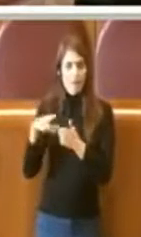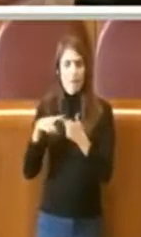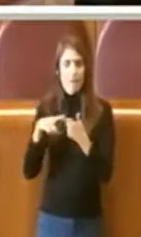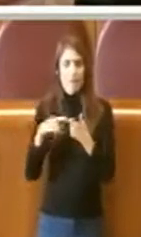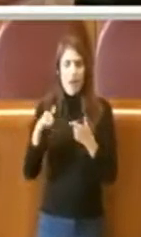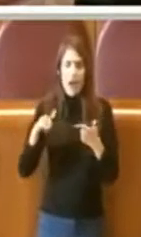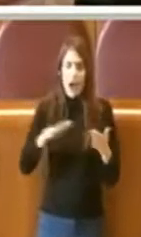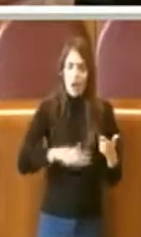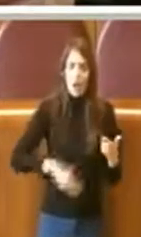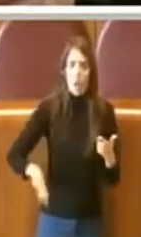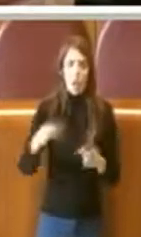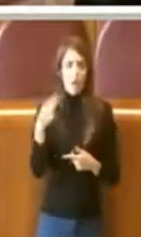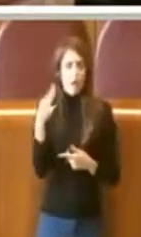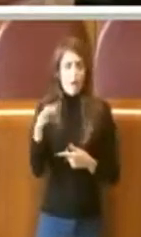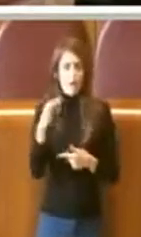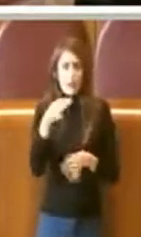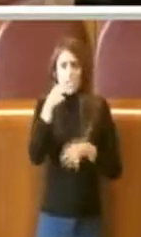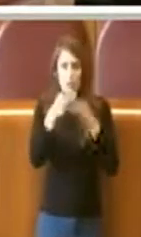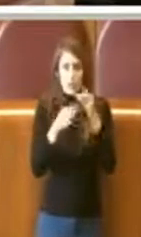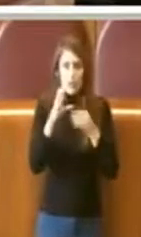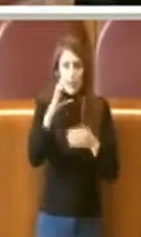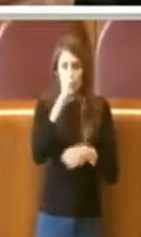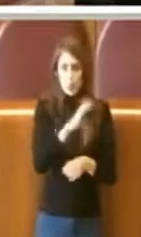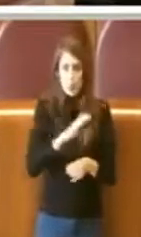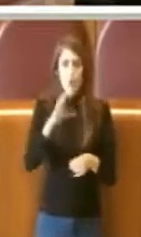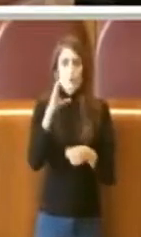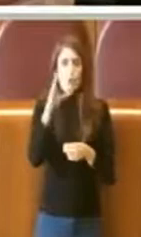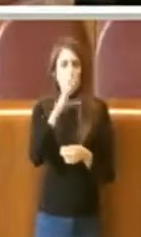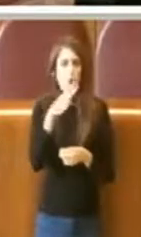avere turismo qualificato.